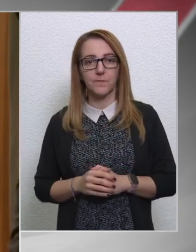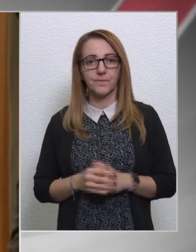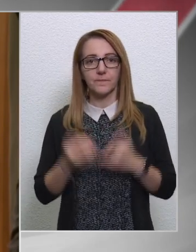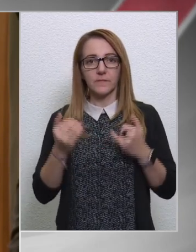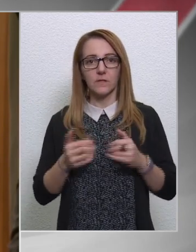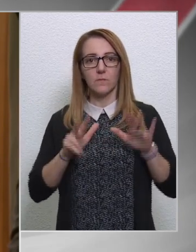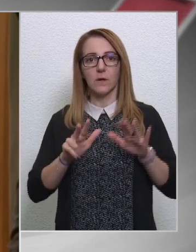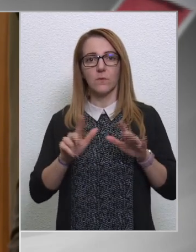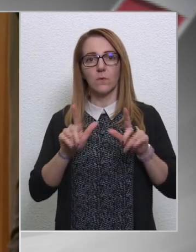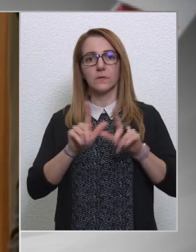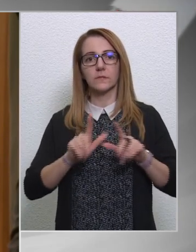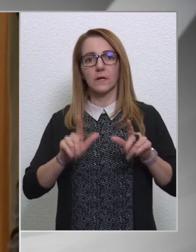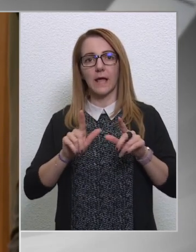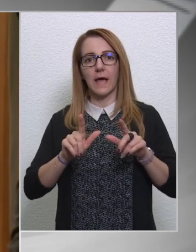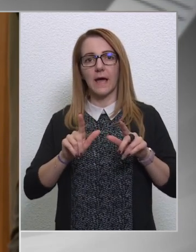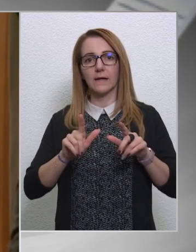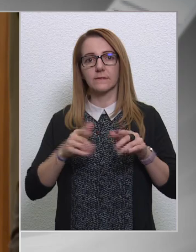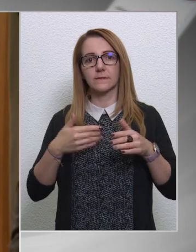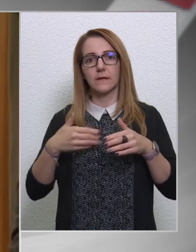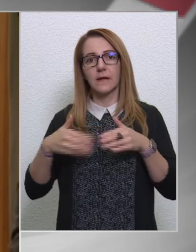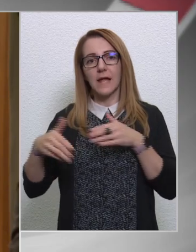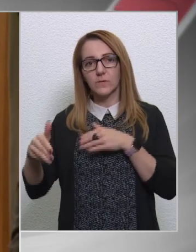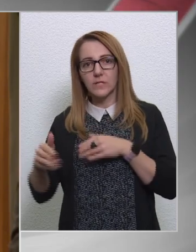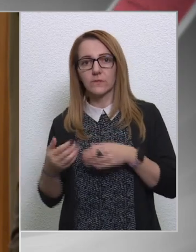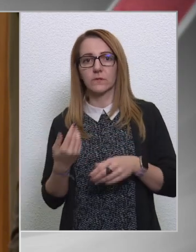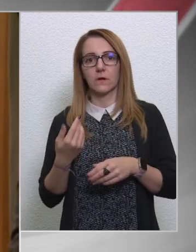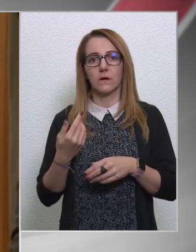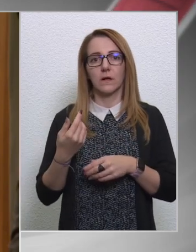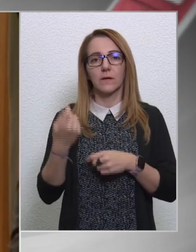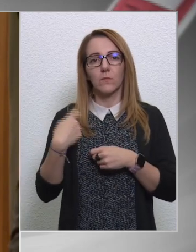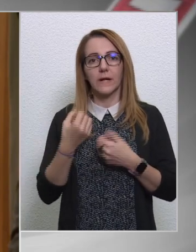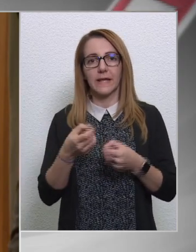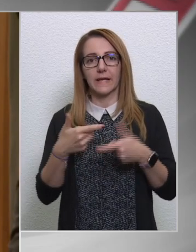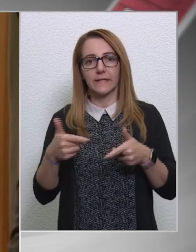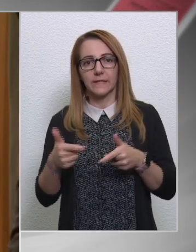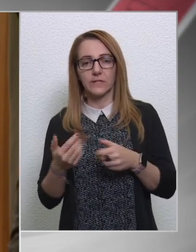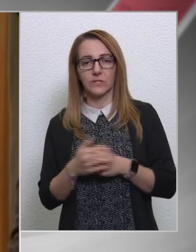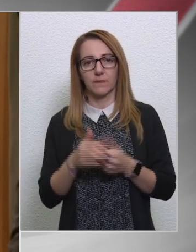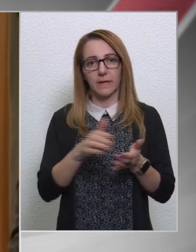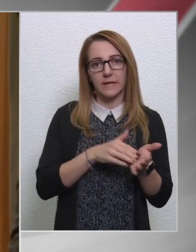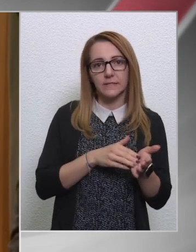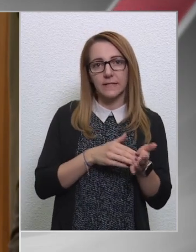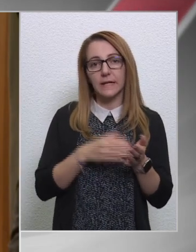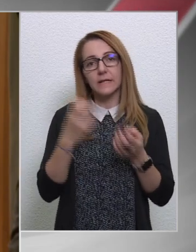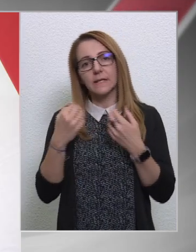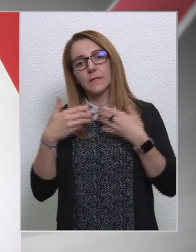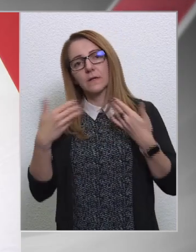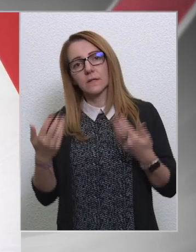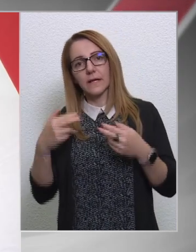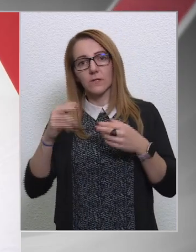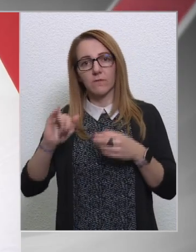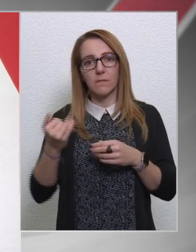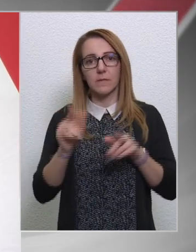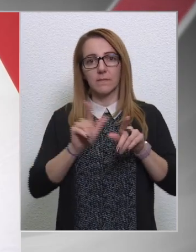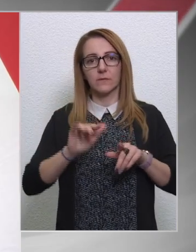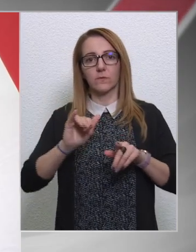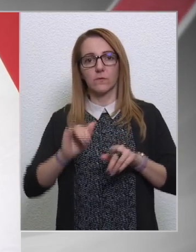Monyovasztanárt elbocsátottak, akik polgári engedetlenségbe fogtak, számíthatnak-e további pedagógusok is elbocsátásokra?